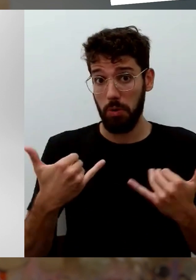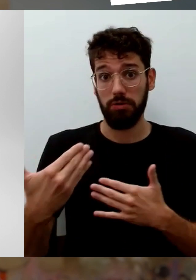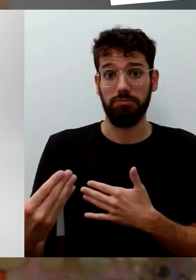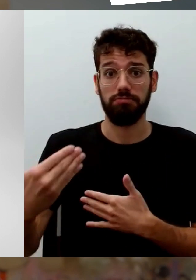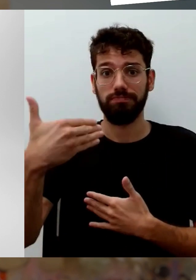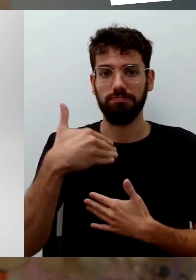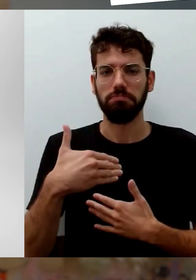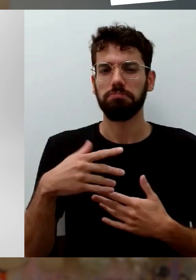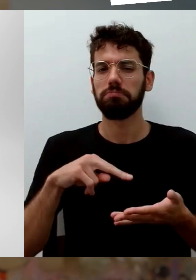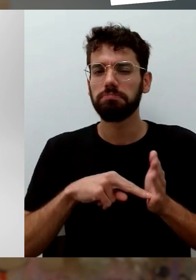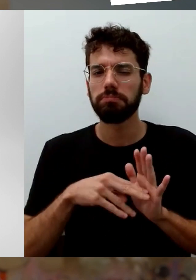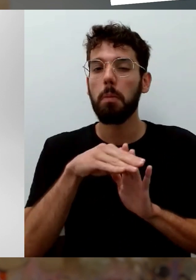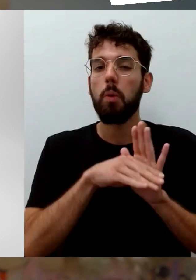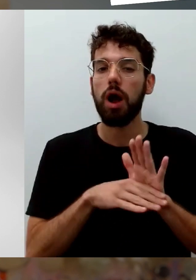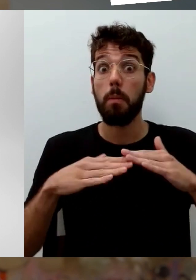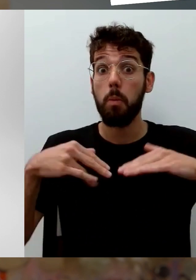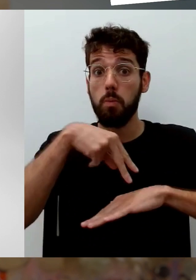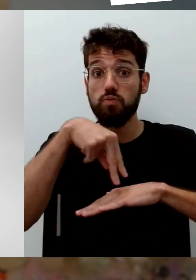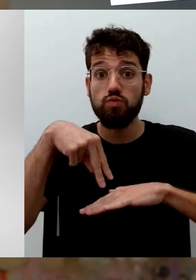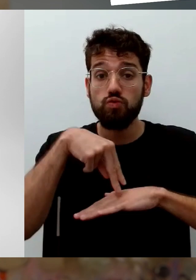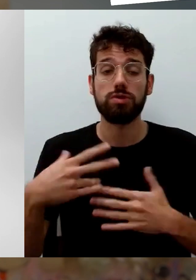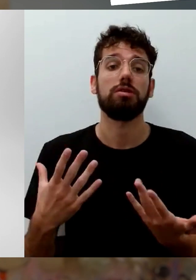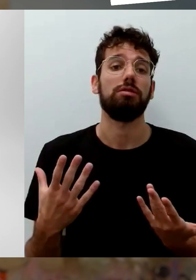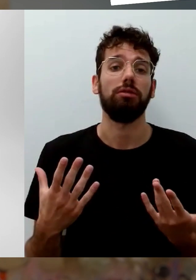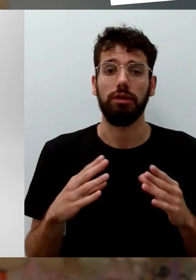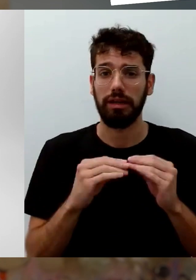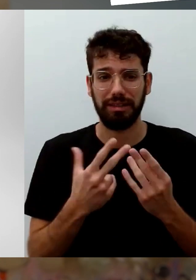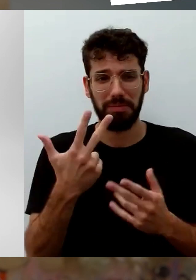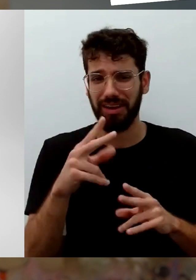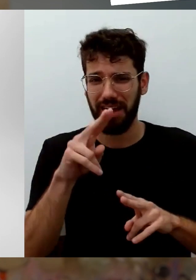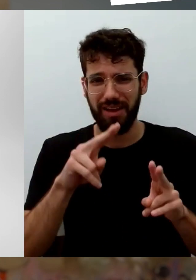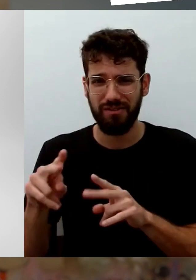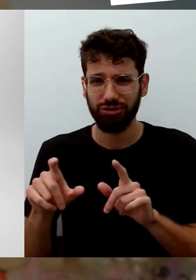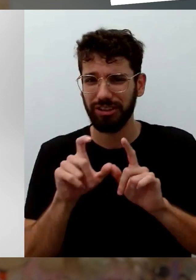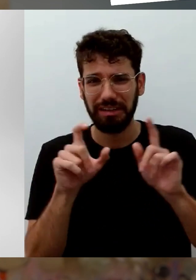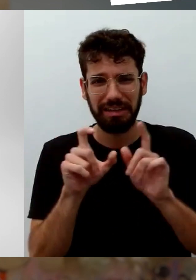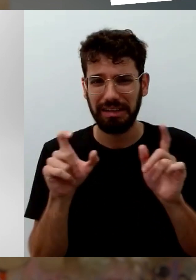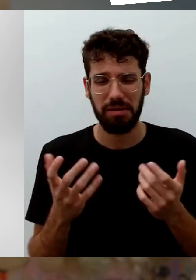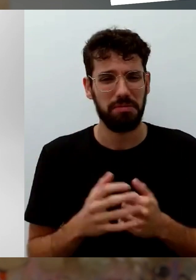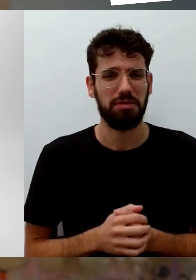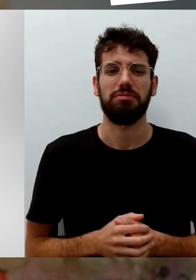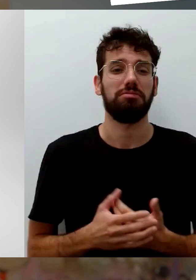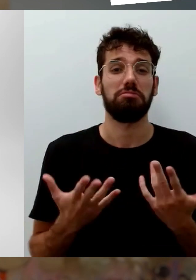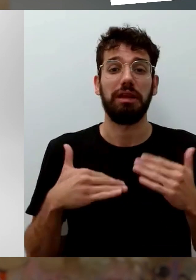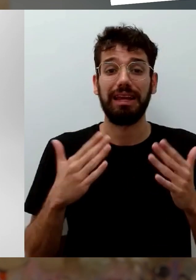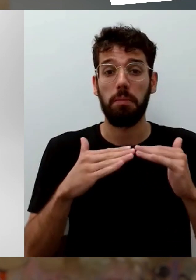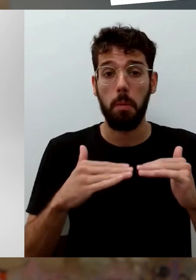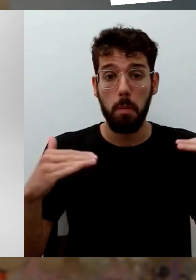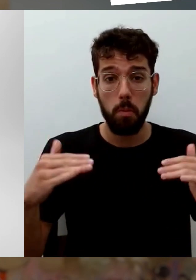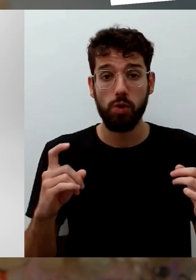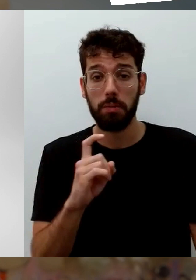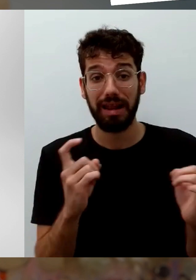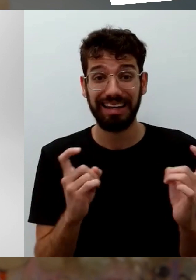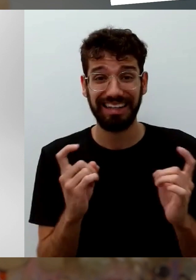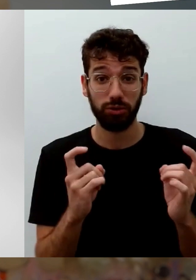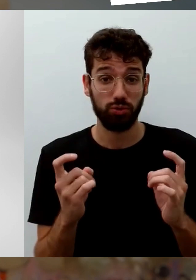Bühnenprogramm aufgebaut zu drei Themen, Startup-Pitches werden auf der Bühne sein, es gibt eine Podiumsdiskussion zum